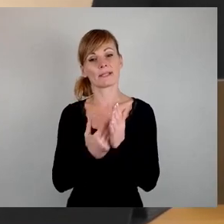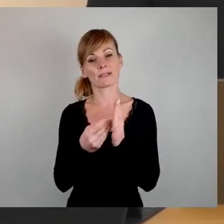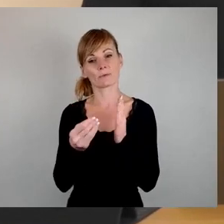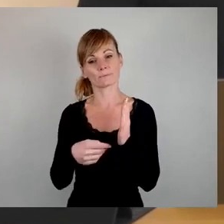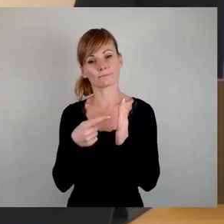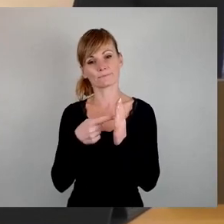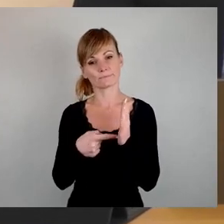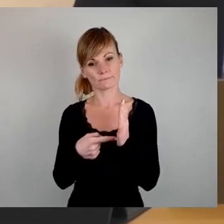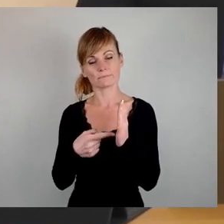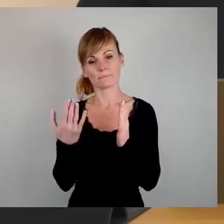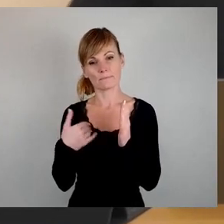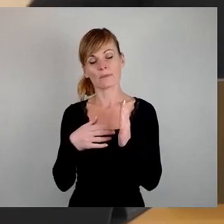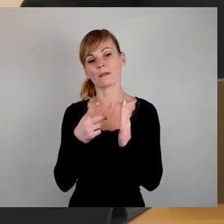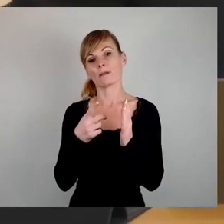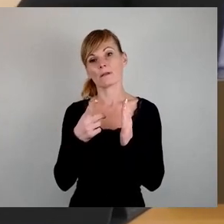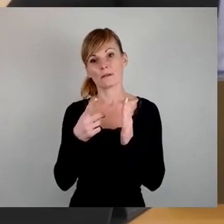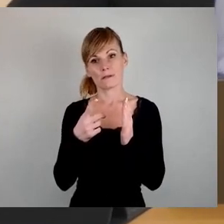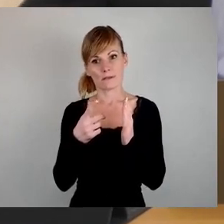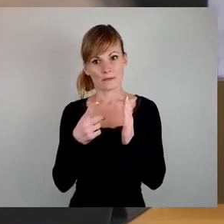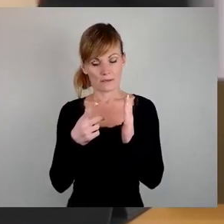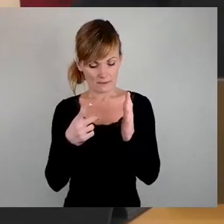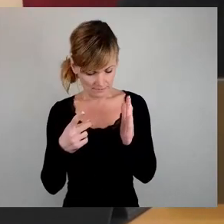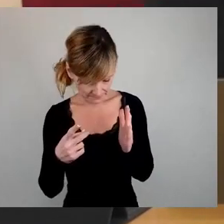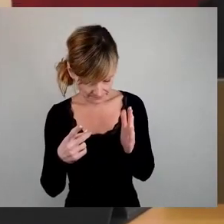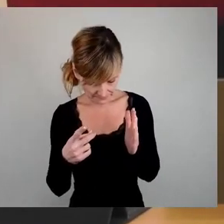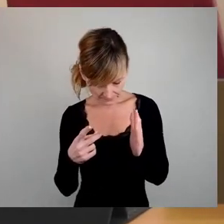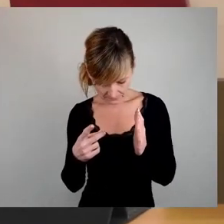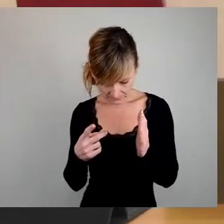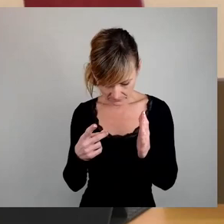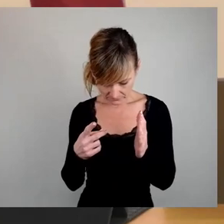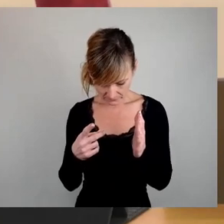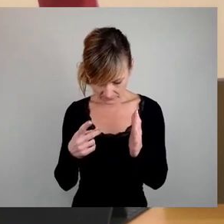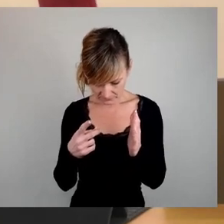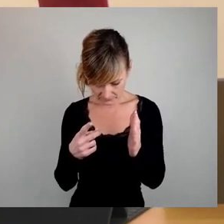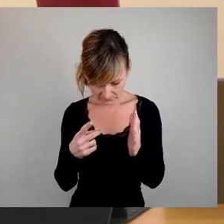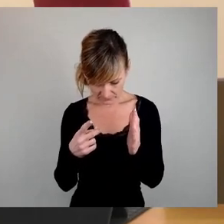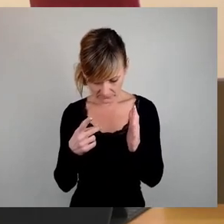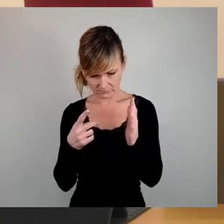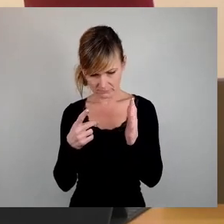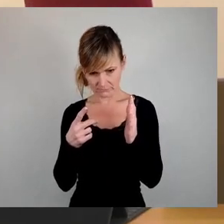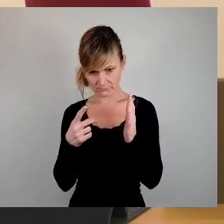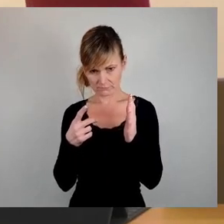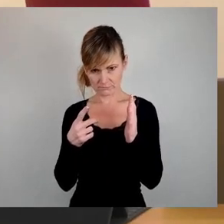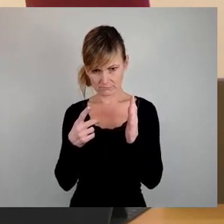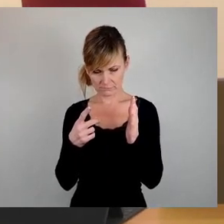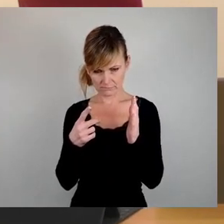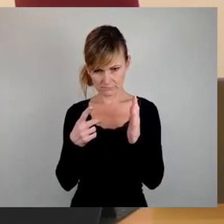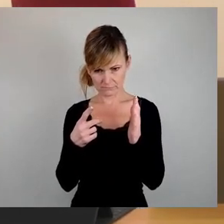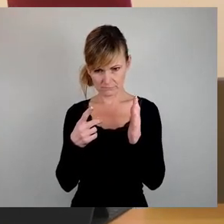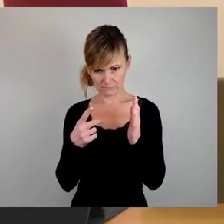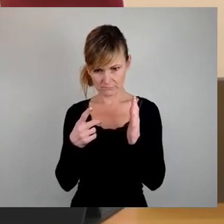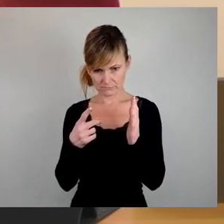der Petition habe ich einmal den Antrag bekommen.